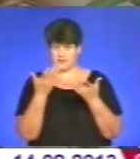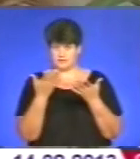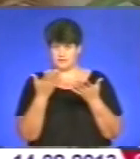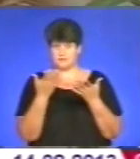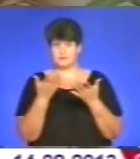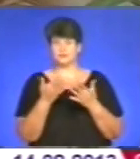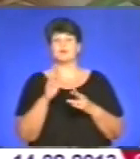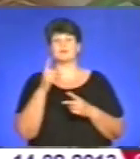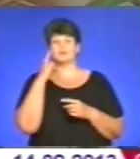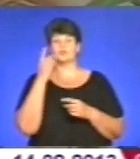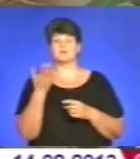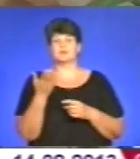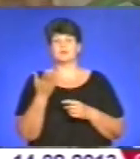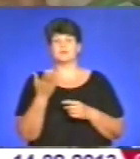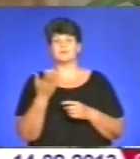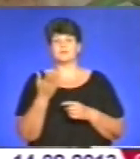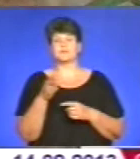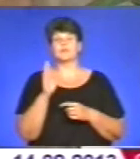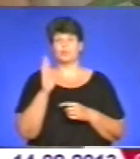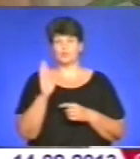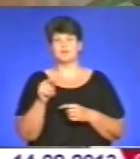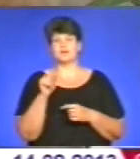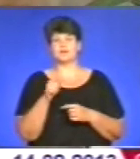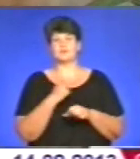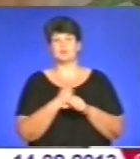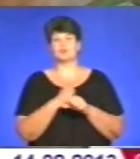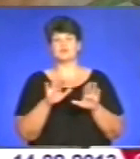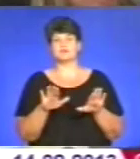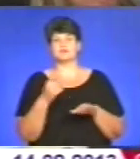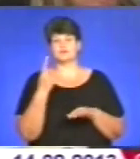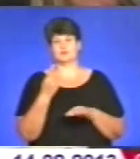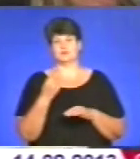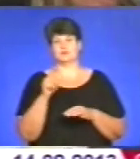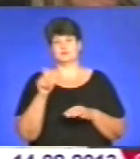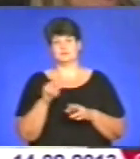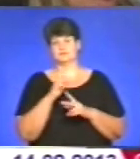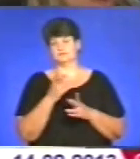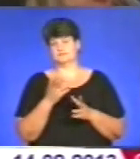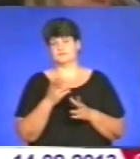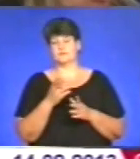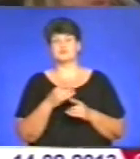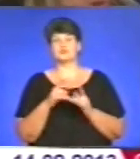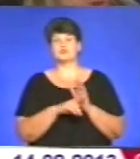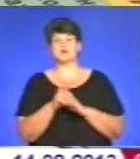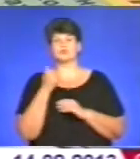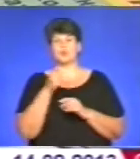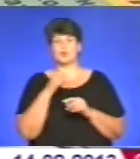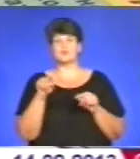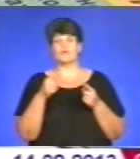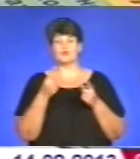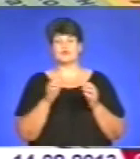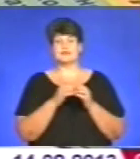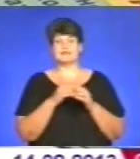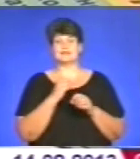думаєте, чи буде там на робочому місці хоть один нелегал. З початку року в області створено 10 тисяч нових